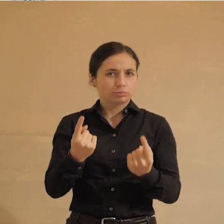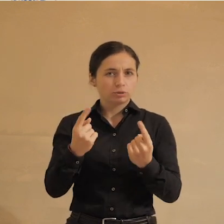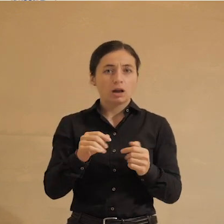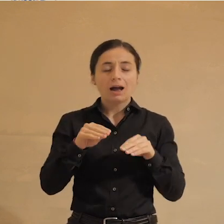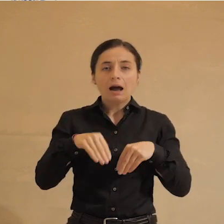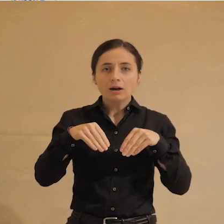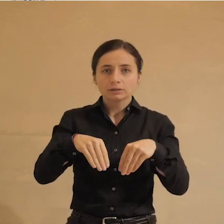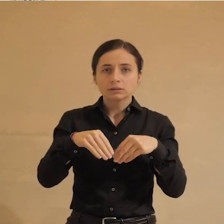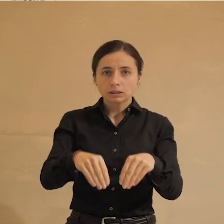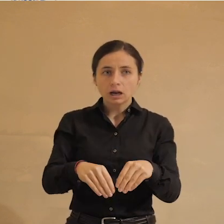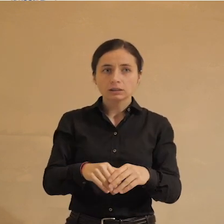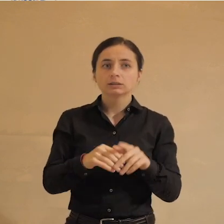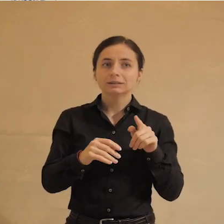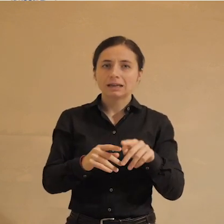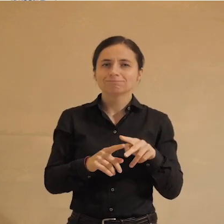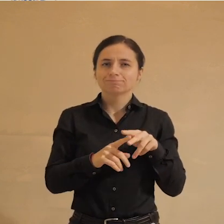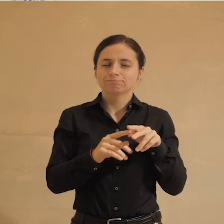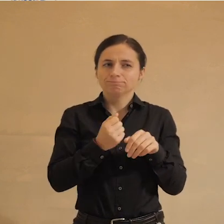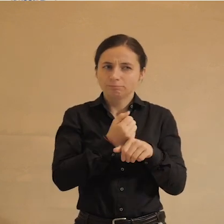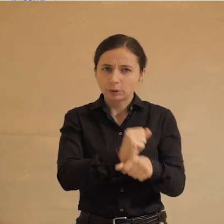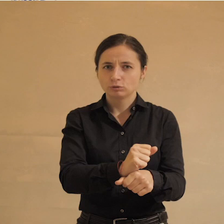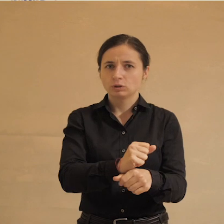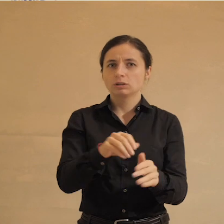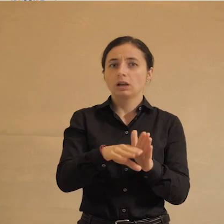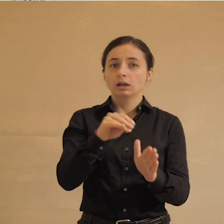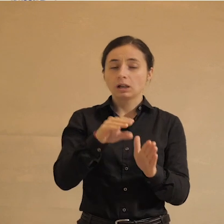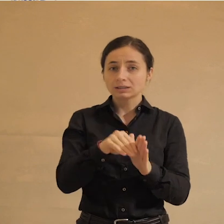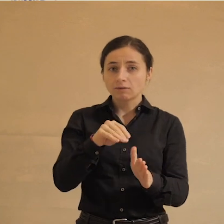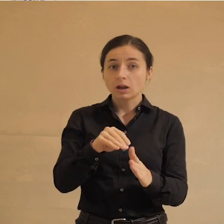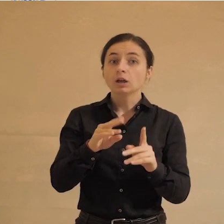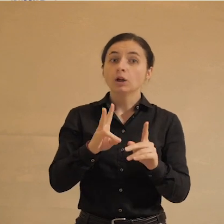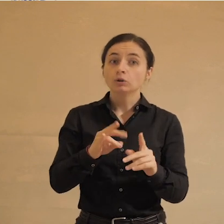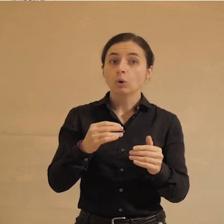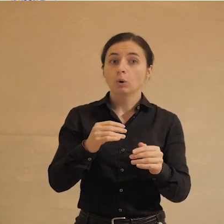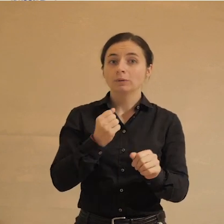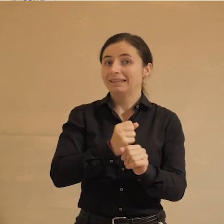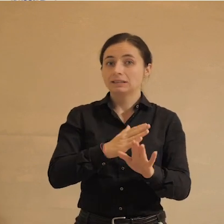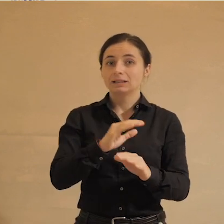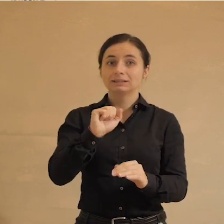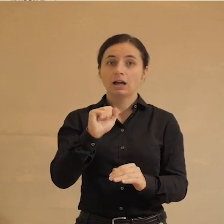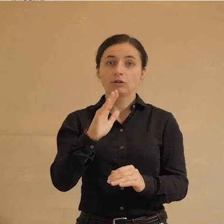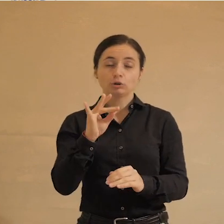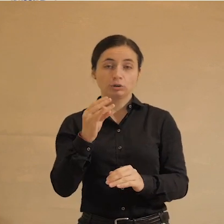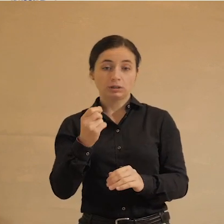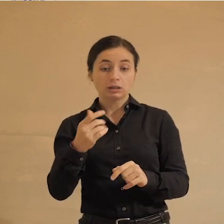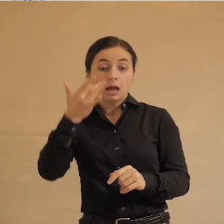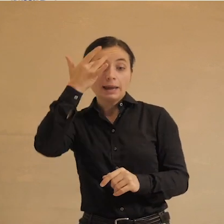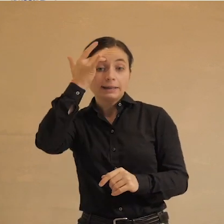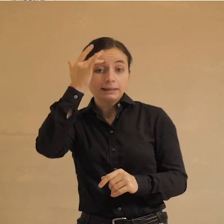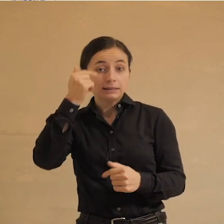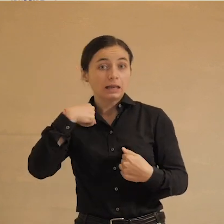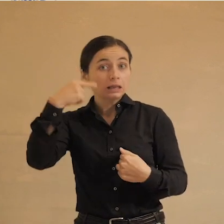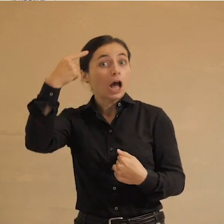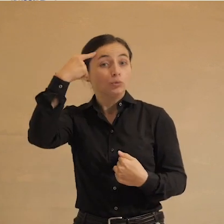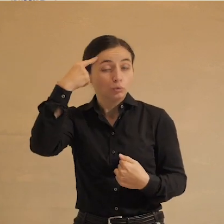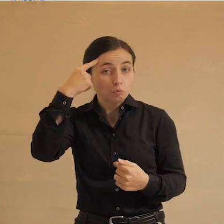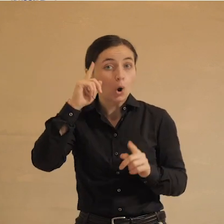Австралия, правда, страна с принудительным голосованием, но это не делает ее авторитарной. То есть, смотрите, в Индии, я думаю,